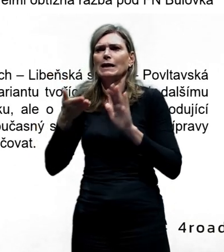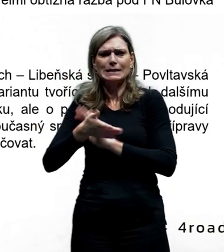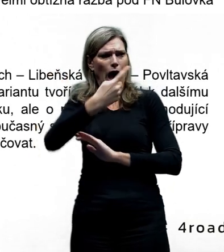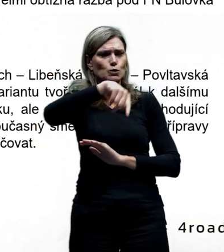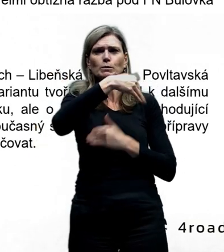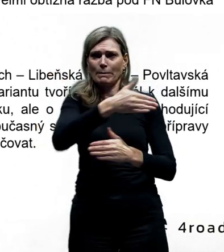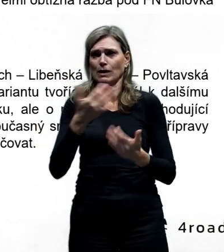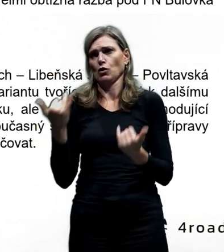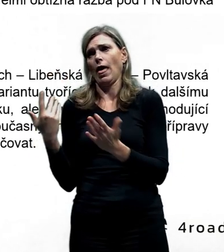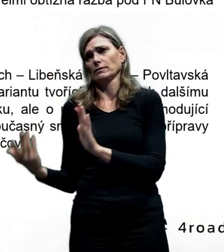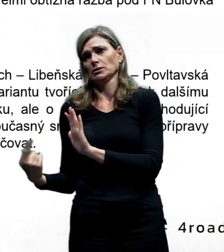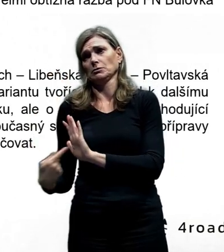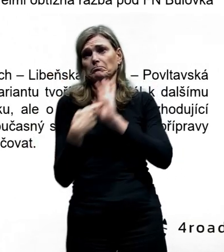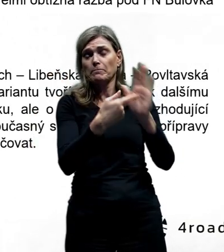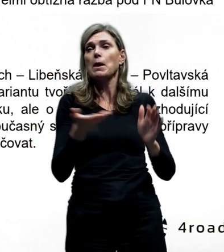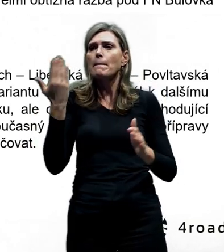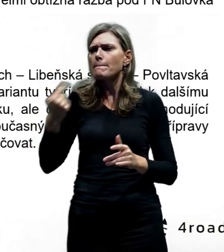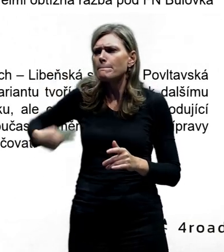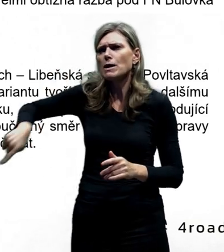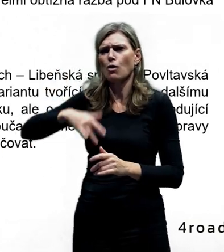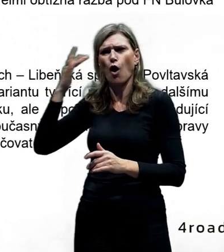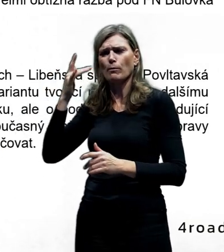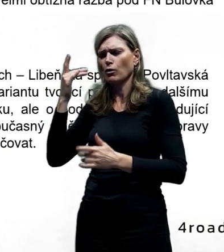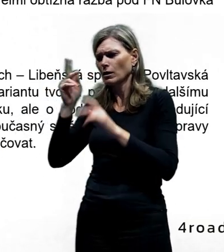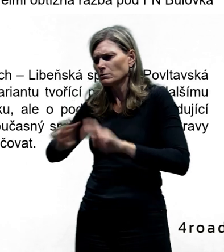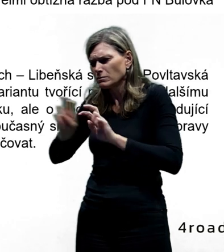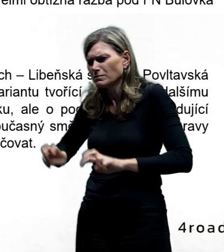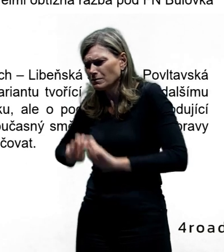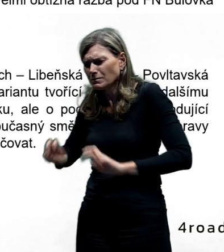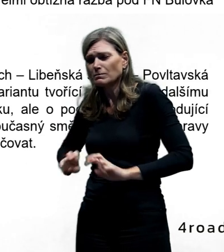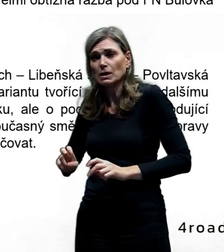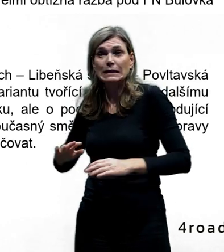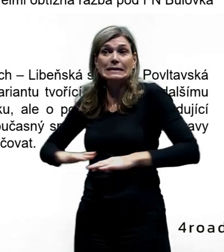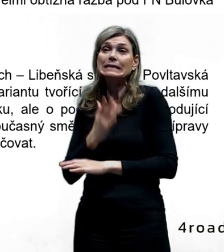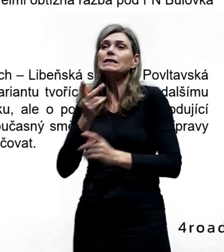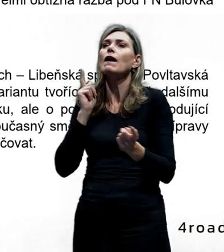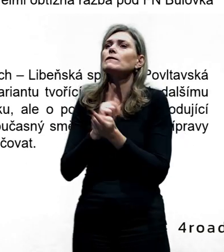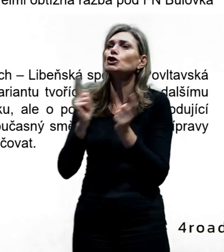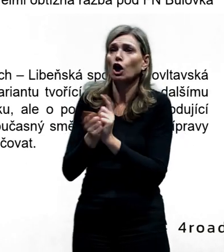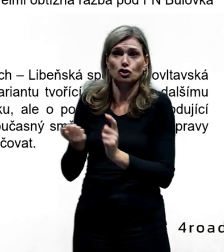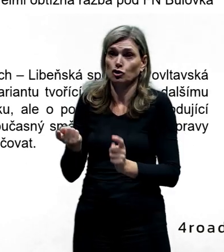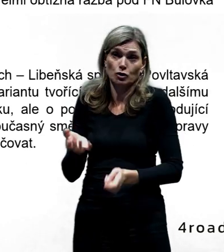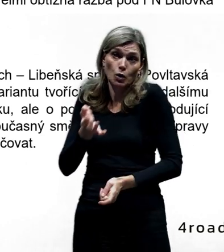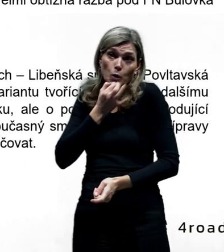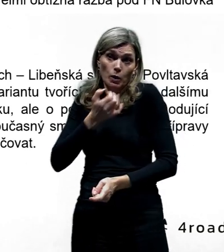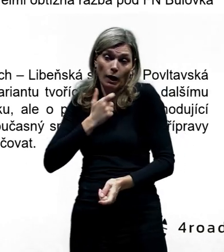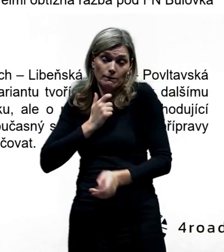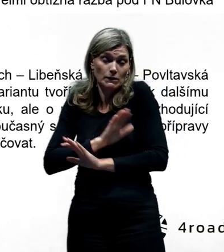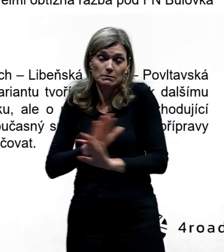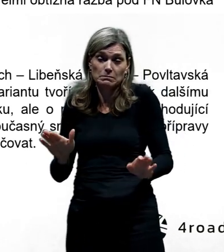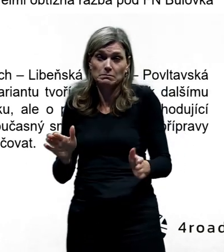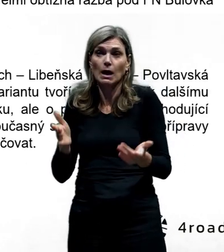vidí, že jsme jich prověřili v podstatě většinu a že to řešení tam není. A teď je samozřejmě otázka,